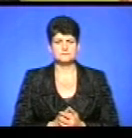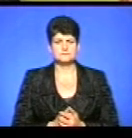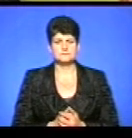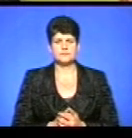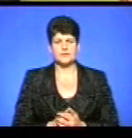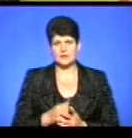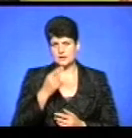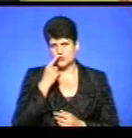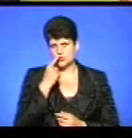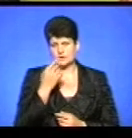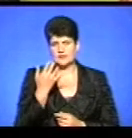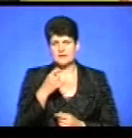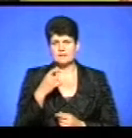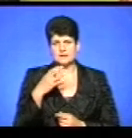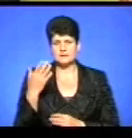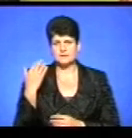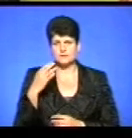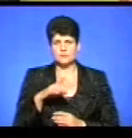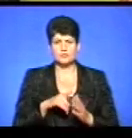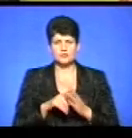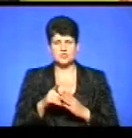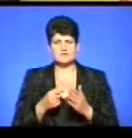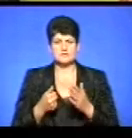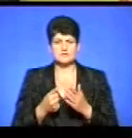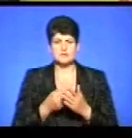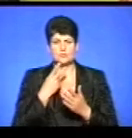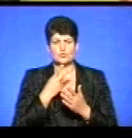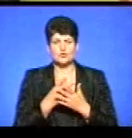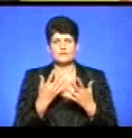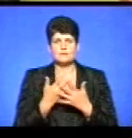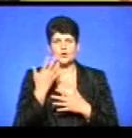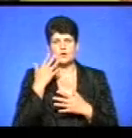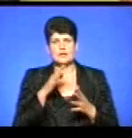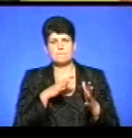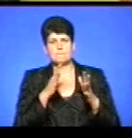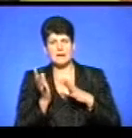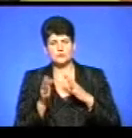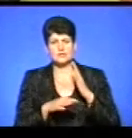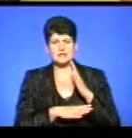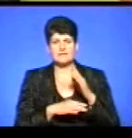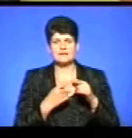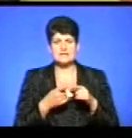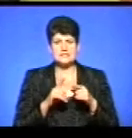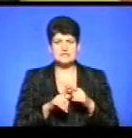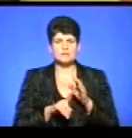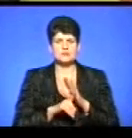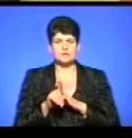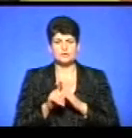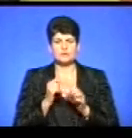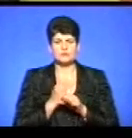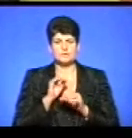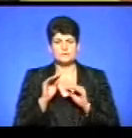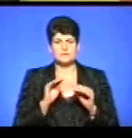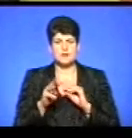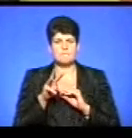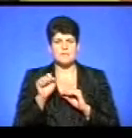Щойно, буквально кілька хвилин тому, почався допрем'єрний показ фільму «Коли падають дерева». Це дебютна робота режисерки Марисі